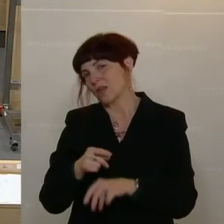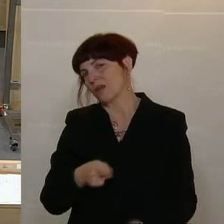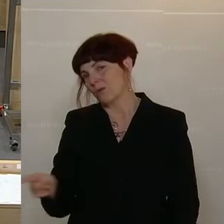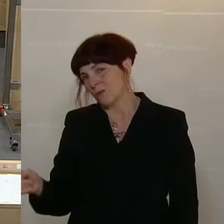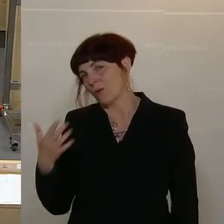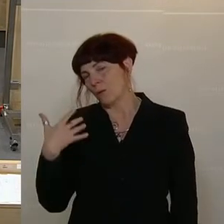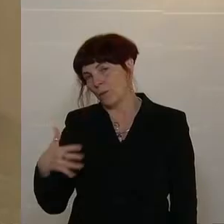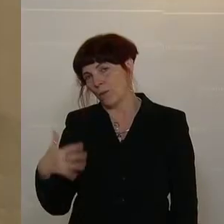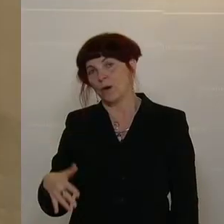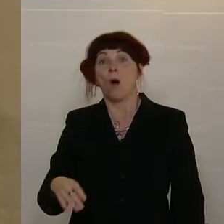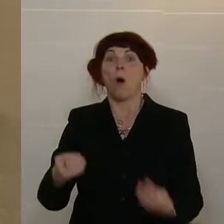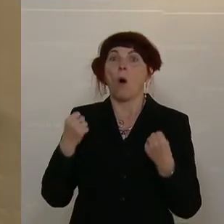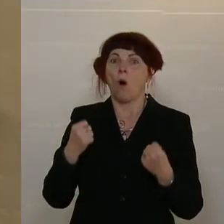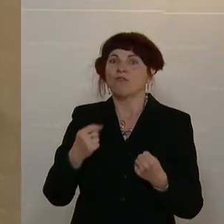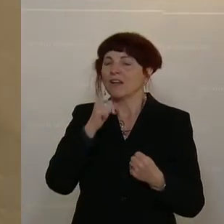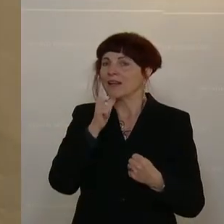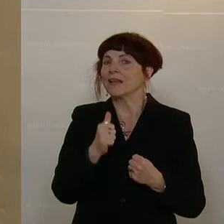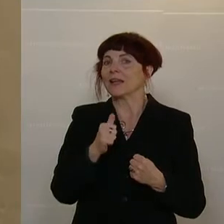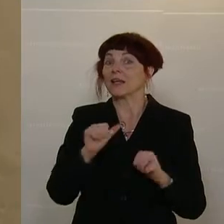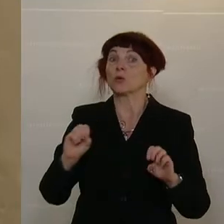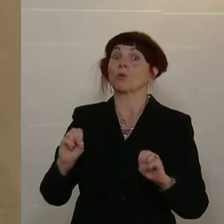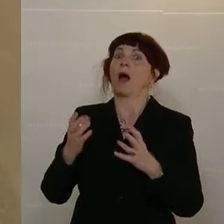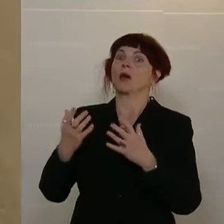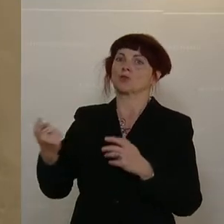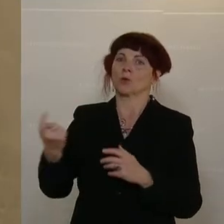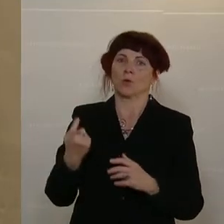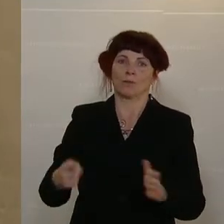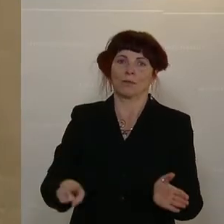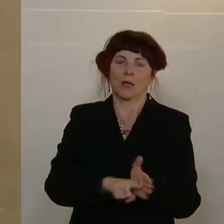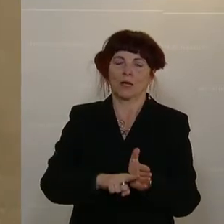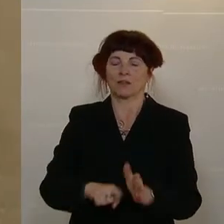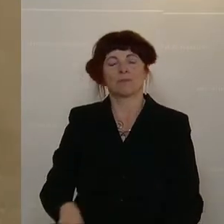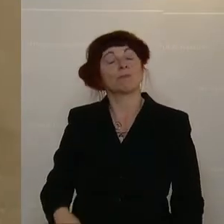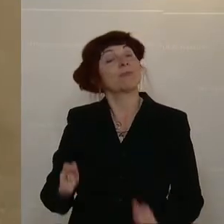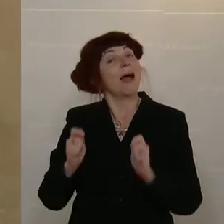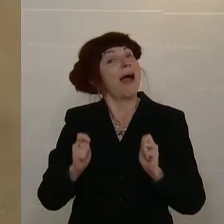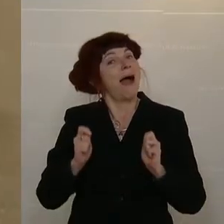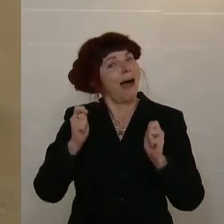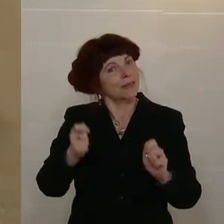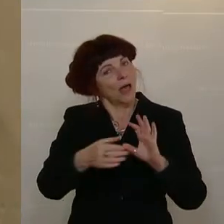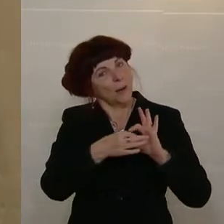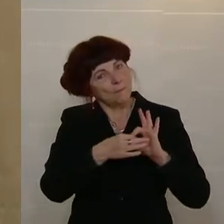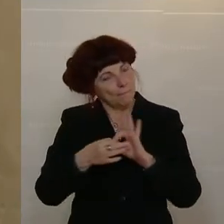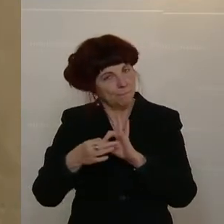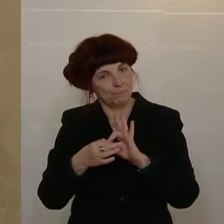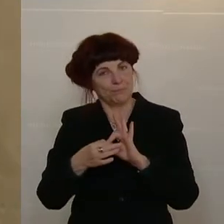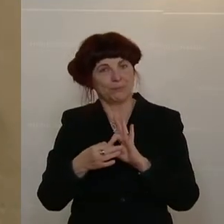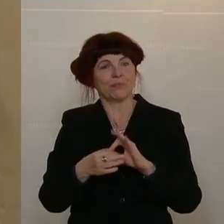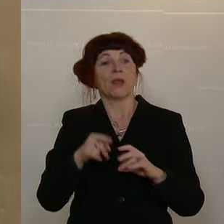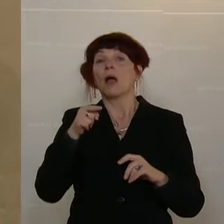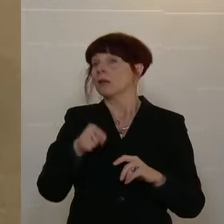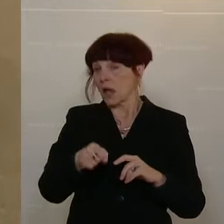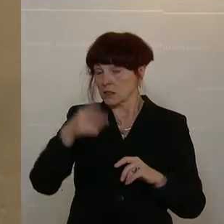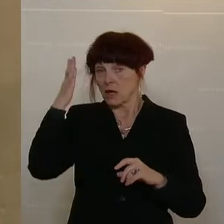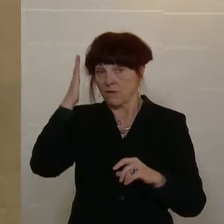werden wir hoffentlich nicht böse überrascht werden. Zum Antrag selber. Wir werden dem